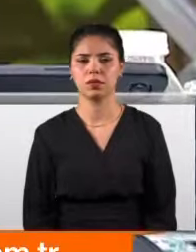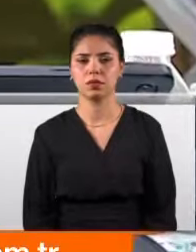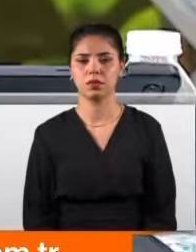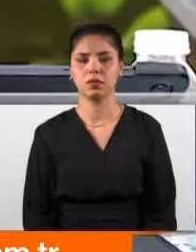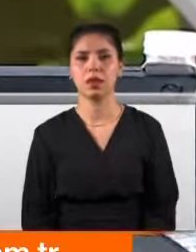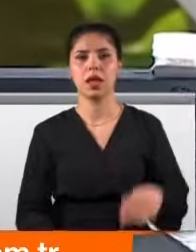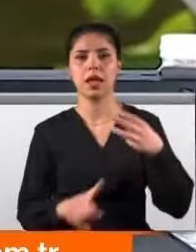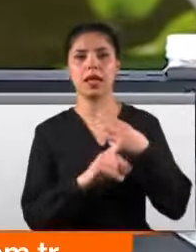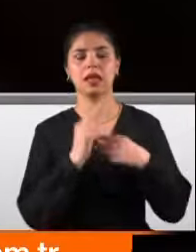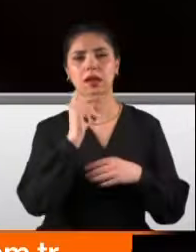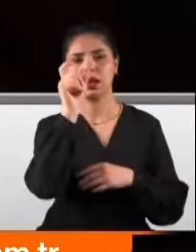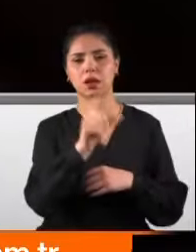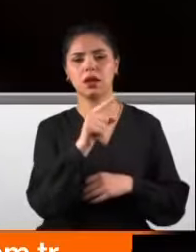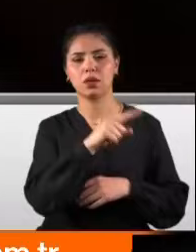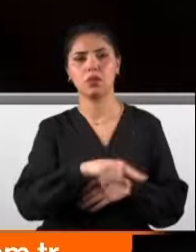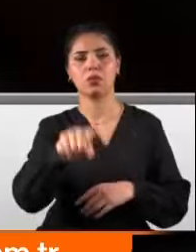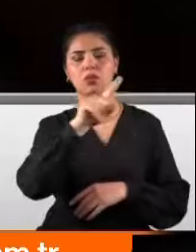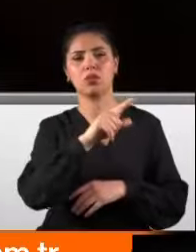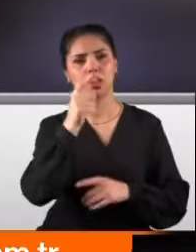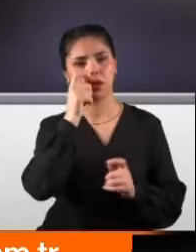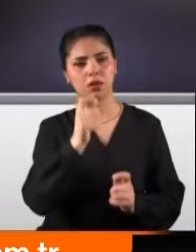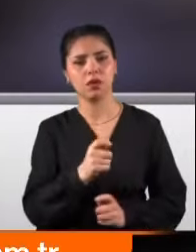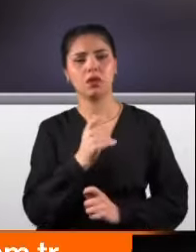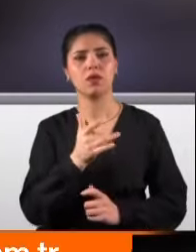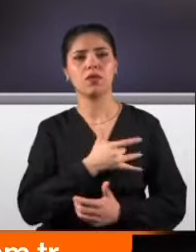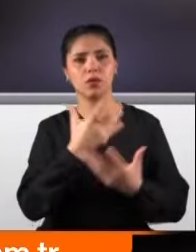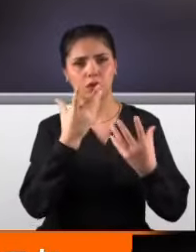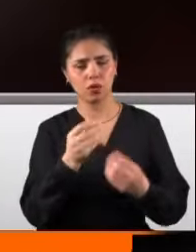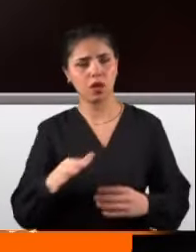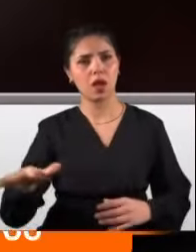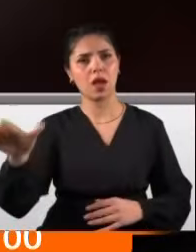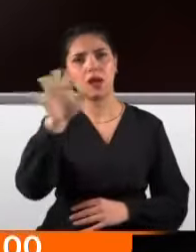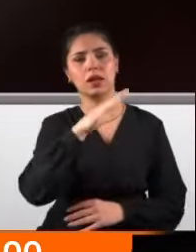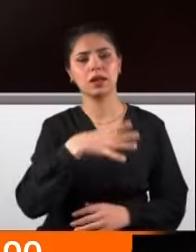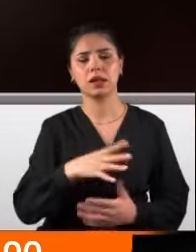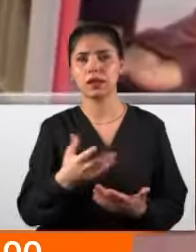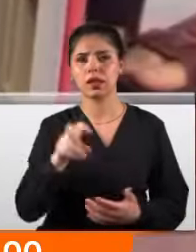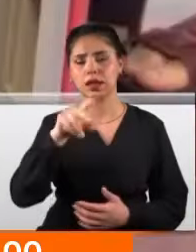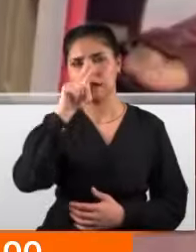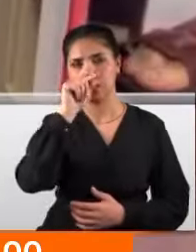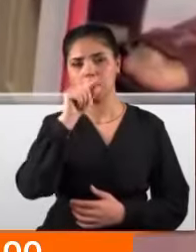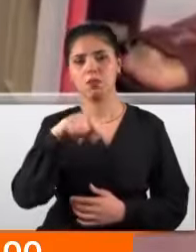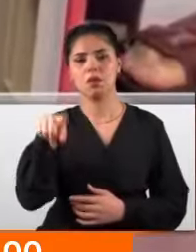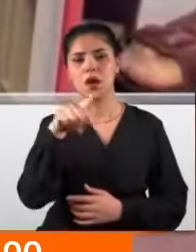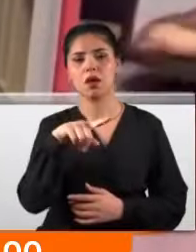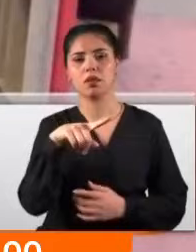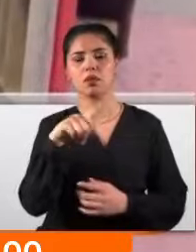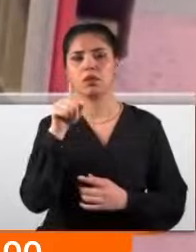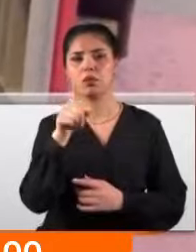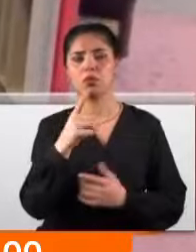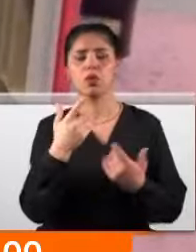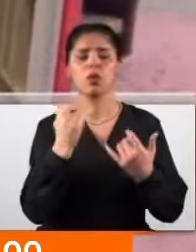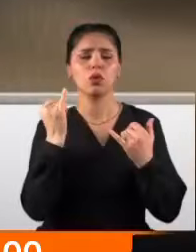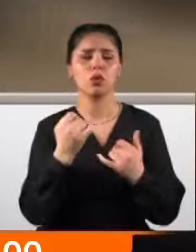Esra Erol da bu acı tabloya dikkat çekti. Vicdan sahibi herkesin dileği 8 Mart'a da gölge düşüren bu korkunç